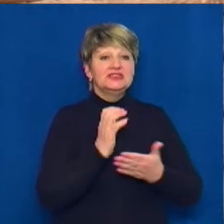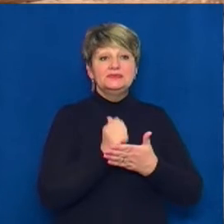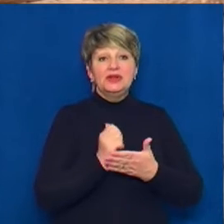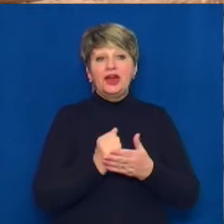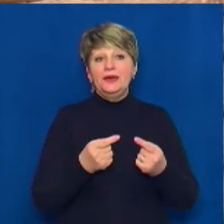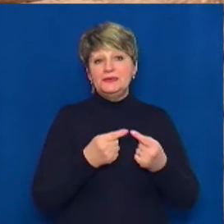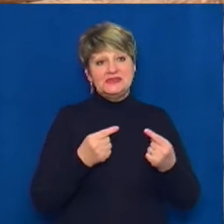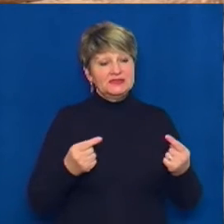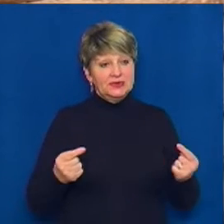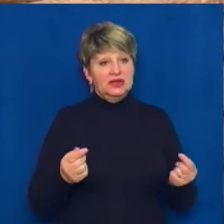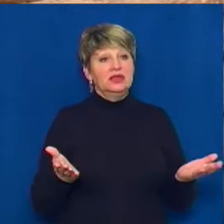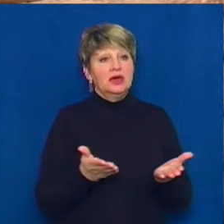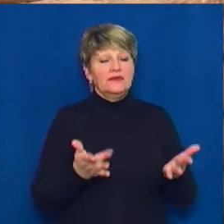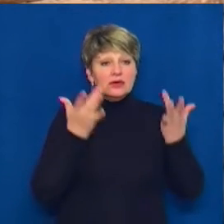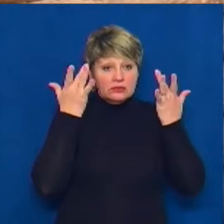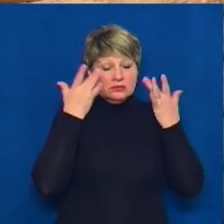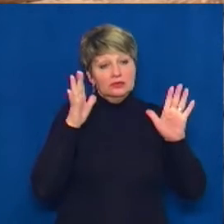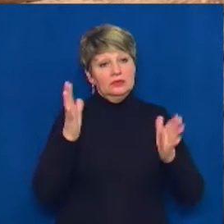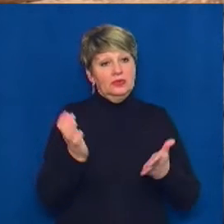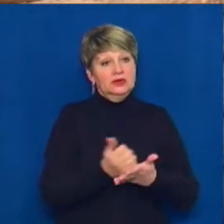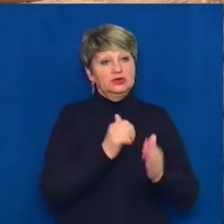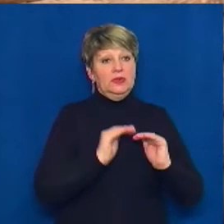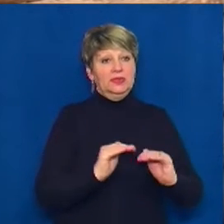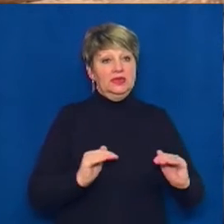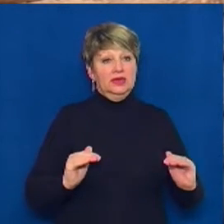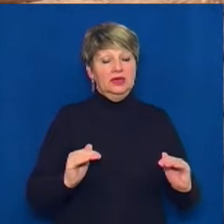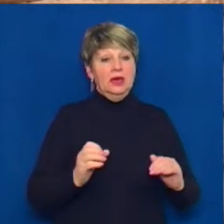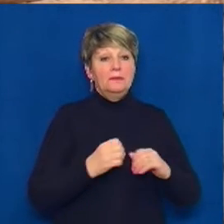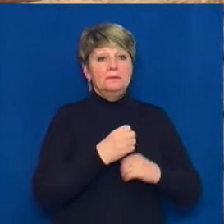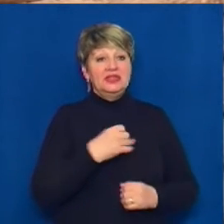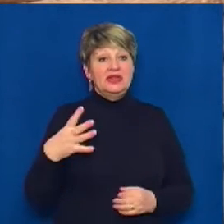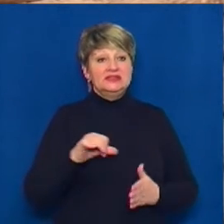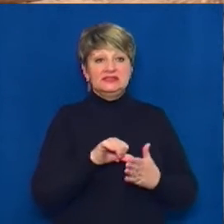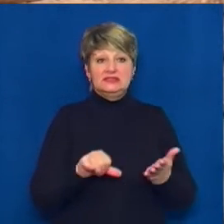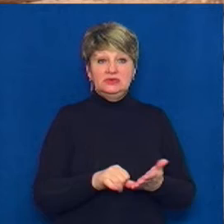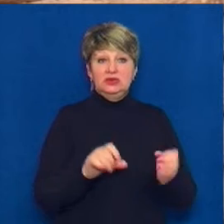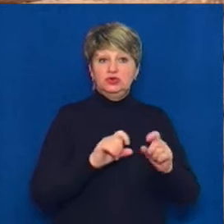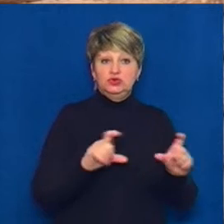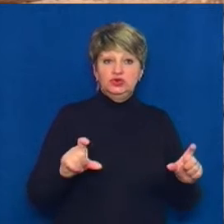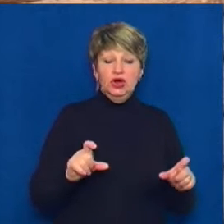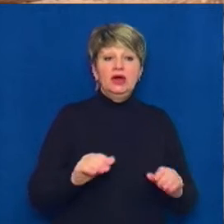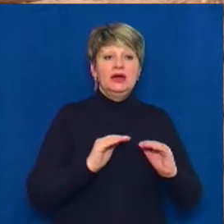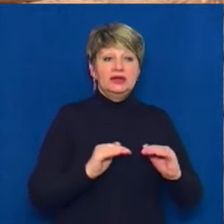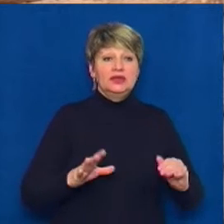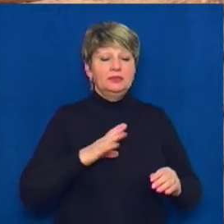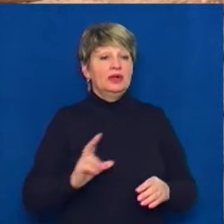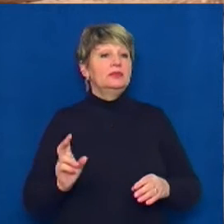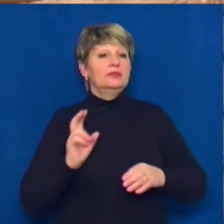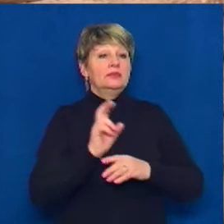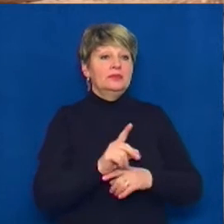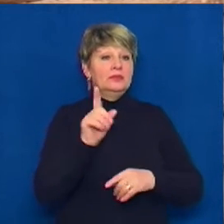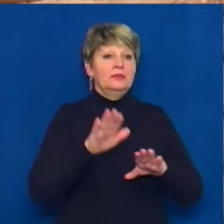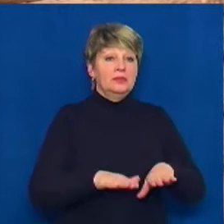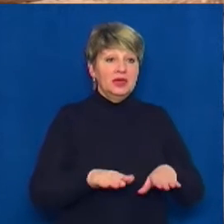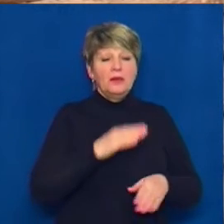випадково знайшли діти 15-ї Смілянської школи. Діти пройшли до того місця, де була переправа, дуже